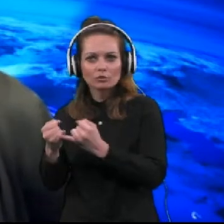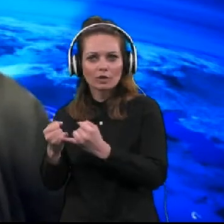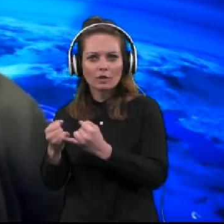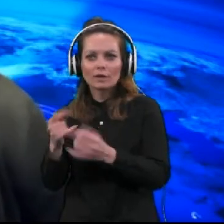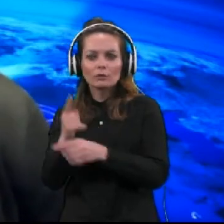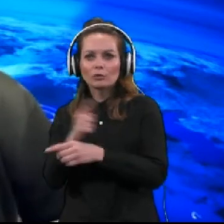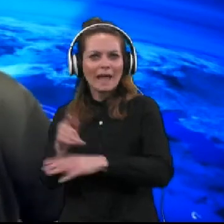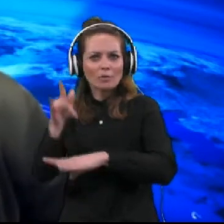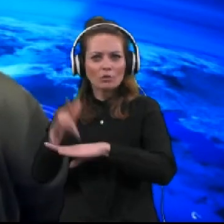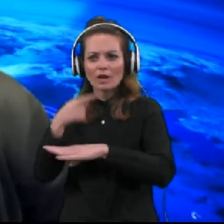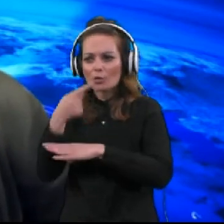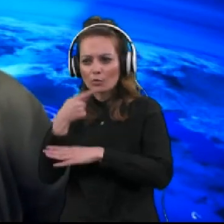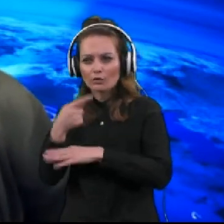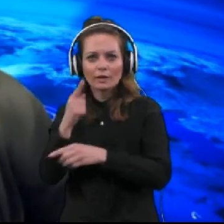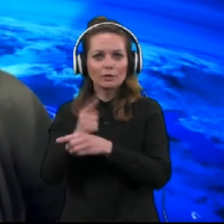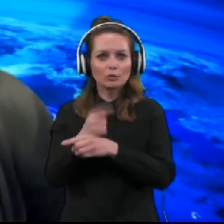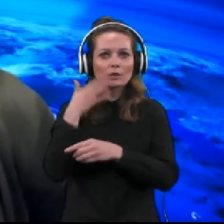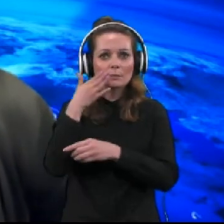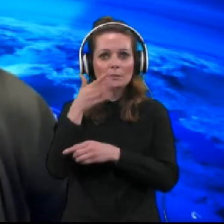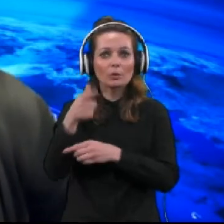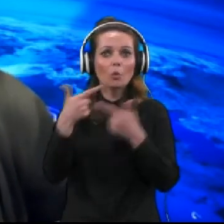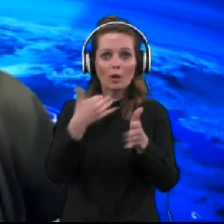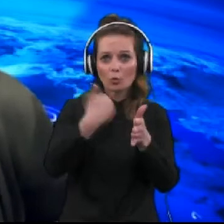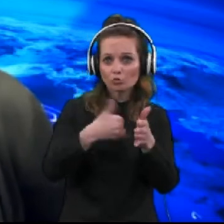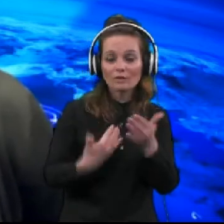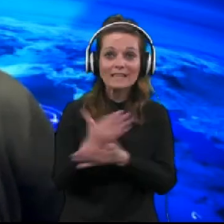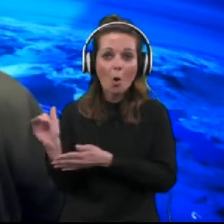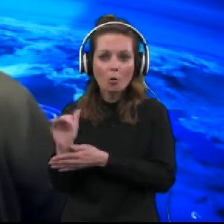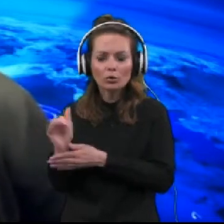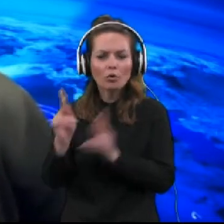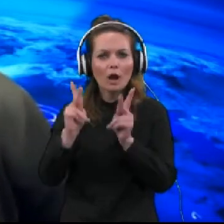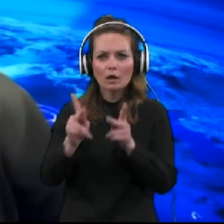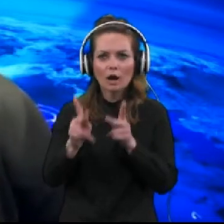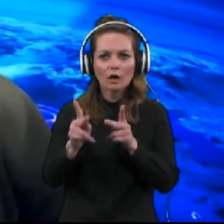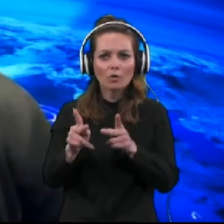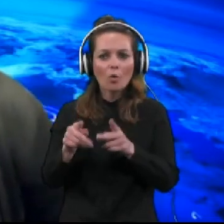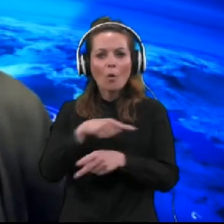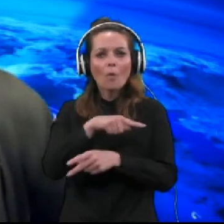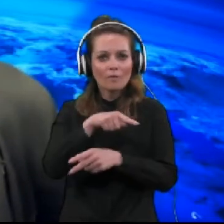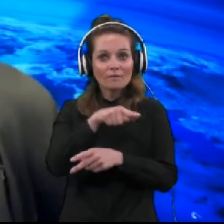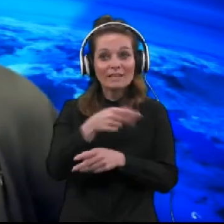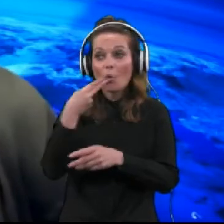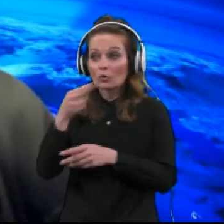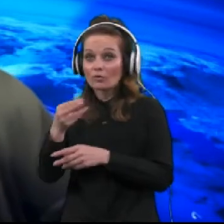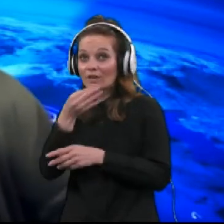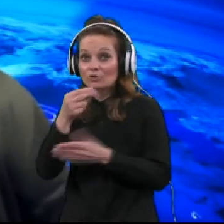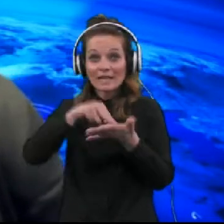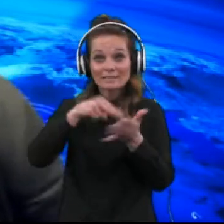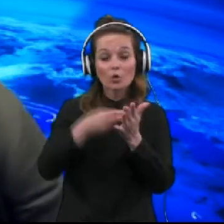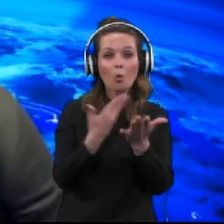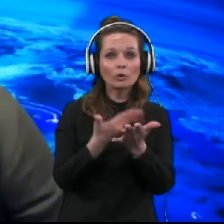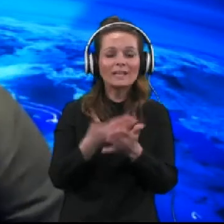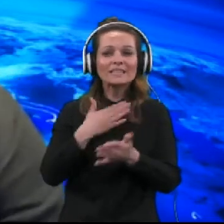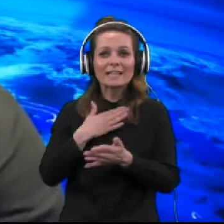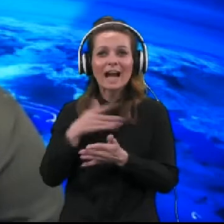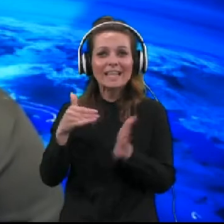nedotakljivosti, pa potem, bi bilo to lahko škodljivo za otroke, kako je vi odgovarjate, če mogoče strokovno v temelji,